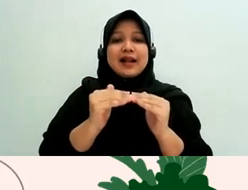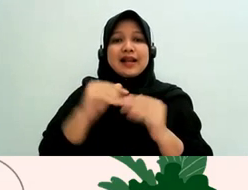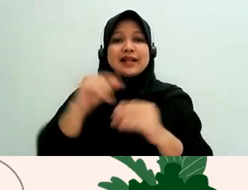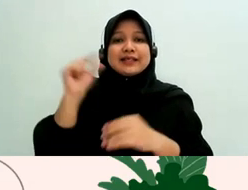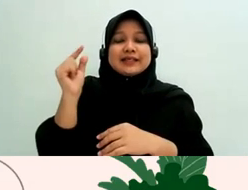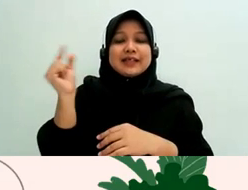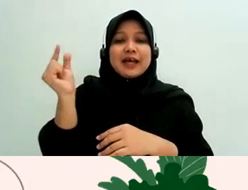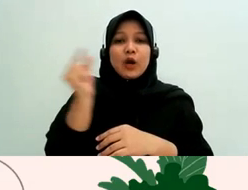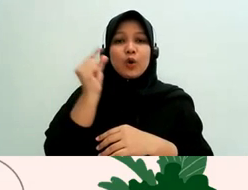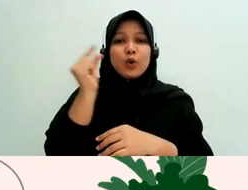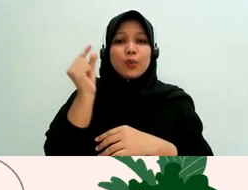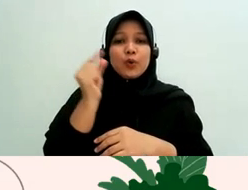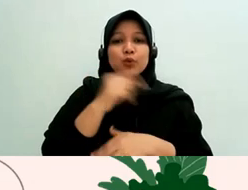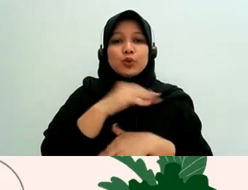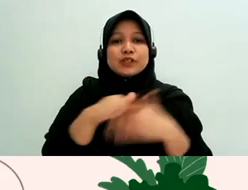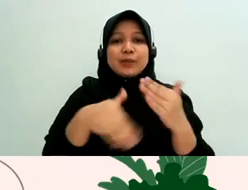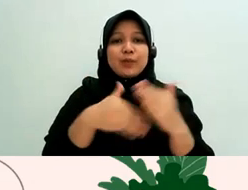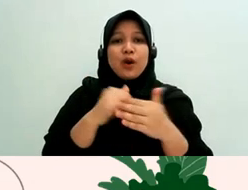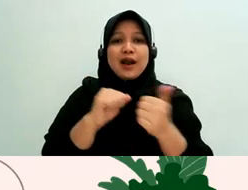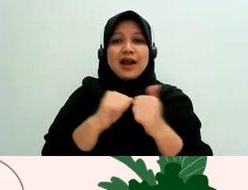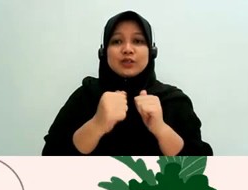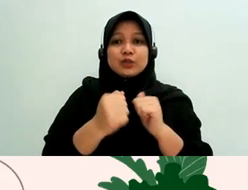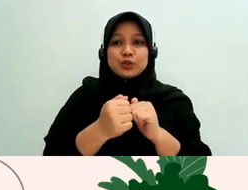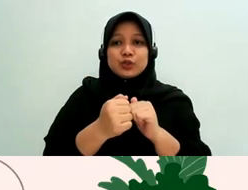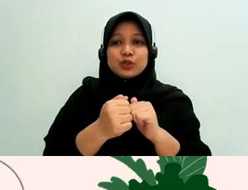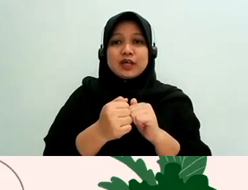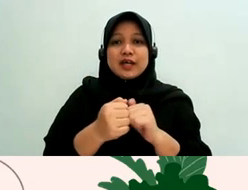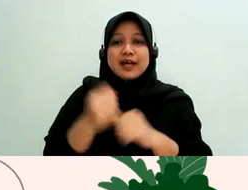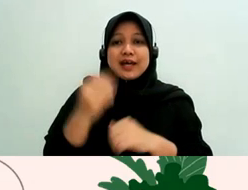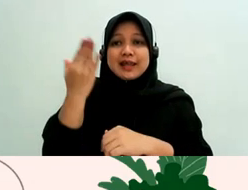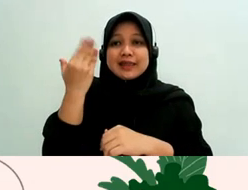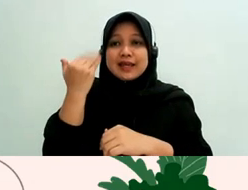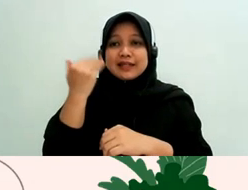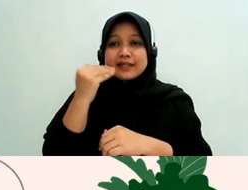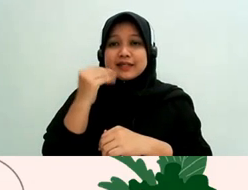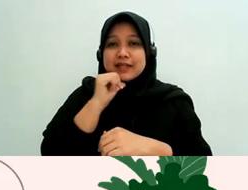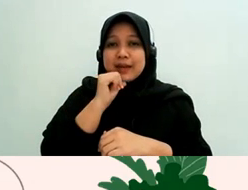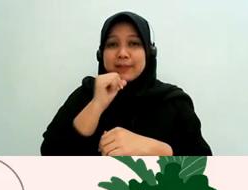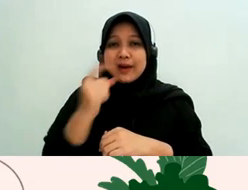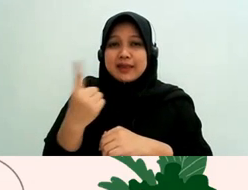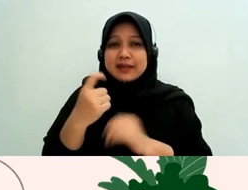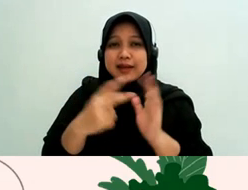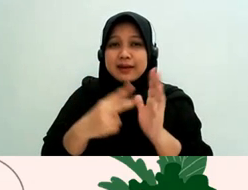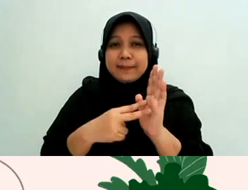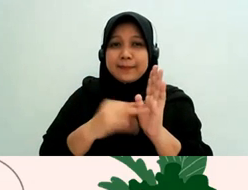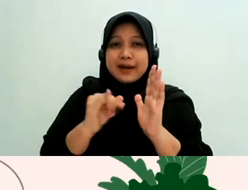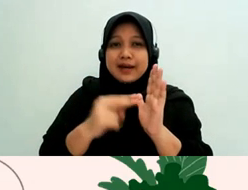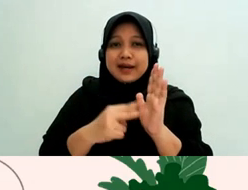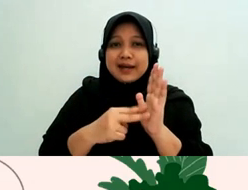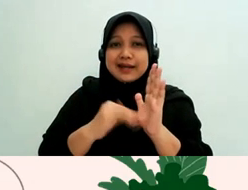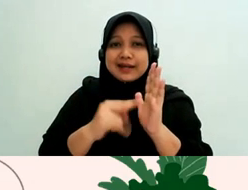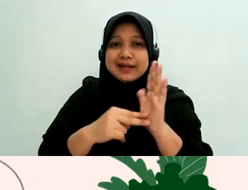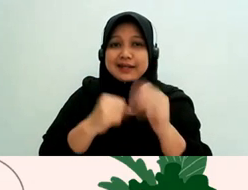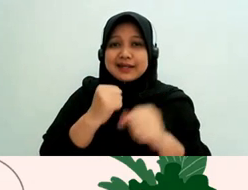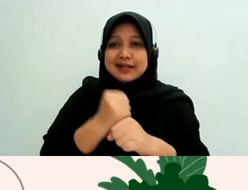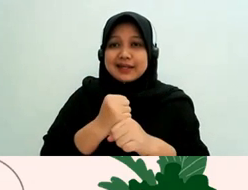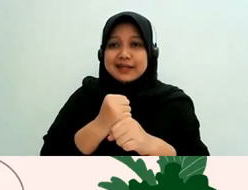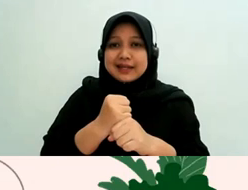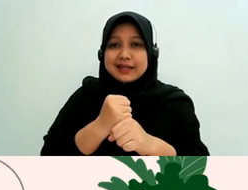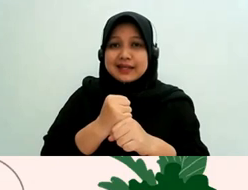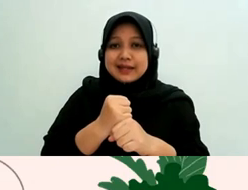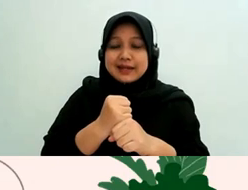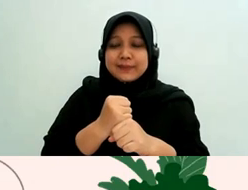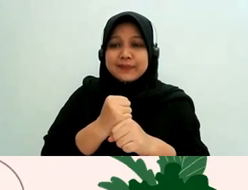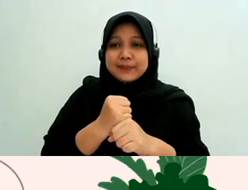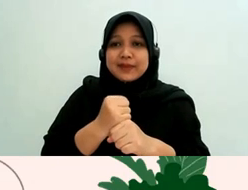berhubungan misalnya dengan pertanyaannya tadi ya Mbak Mbak Nining ya kayaknya pertanyaannya Mbak Harta Nining